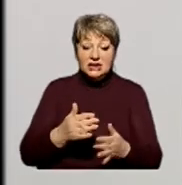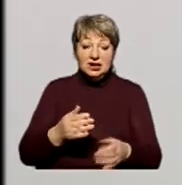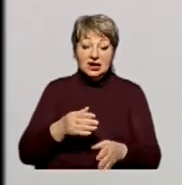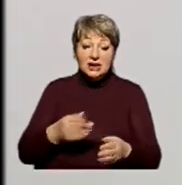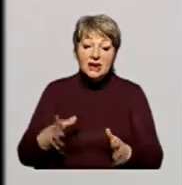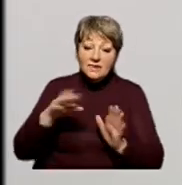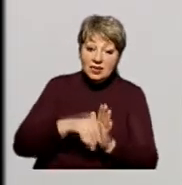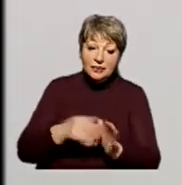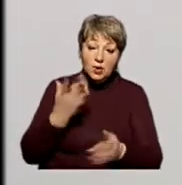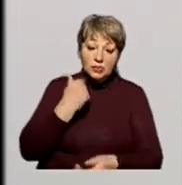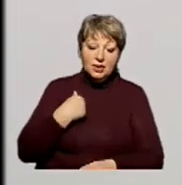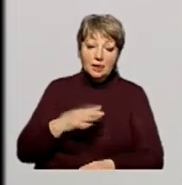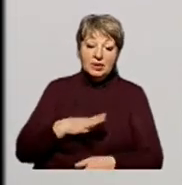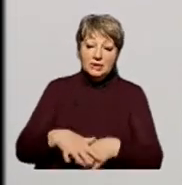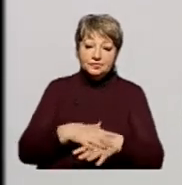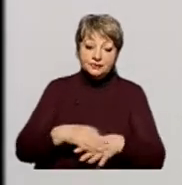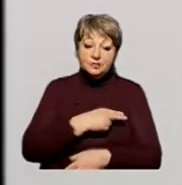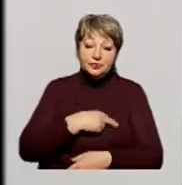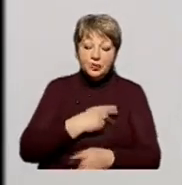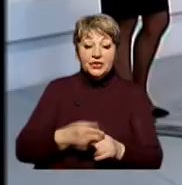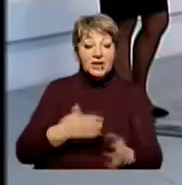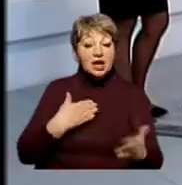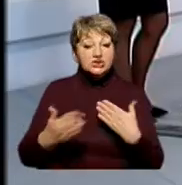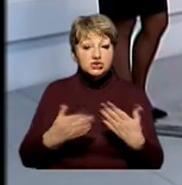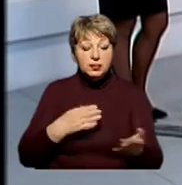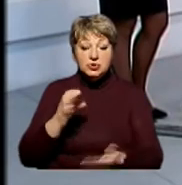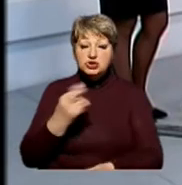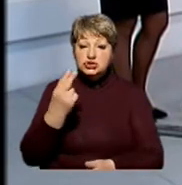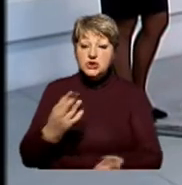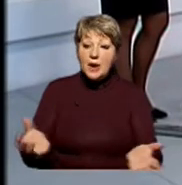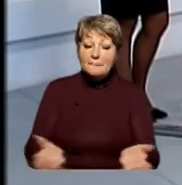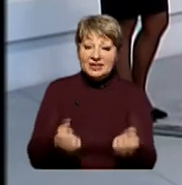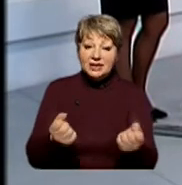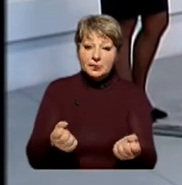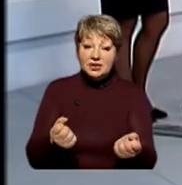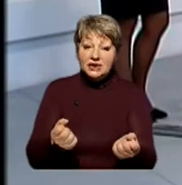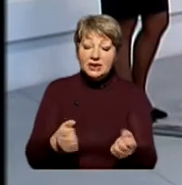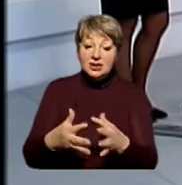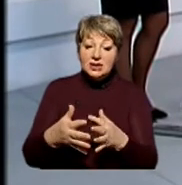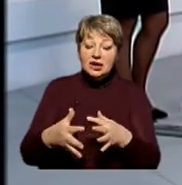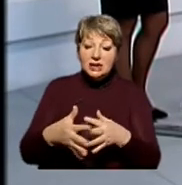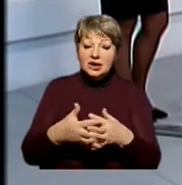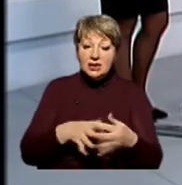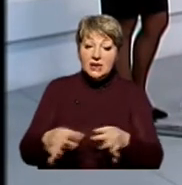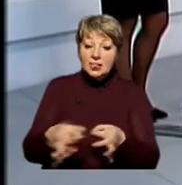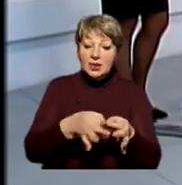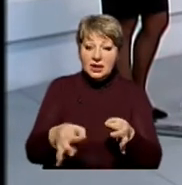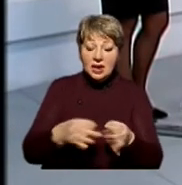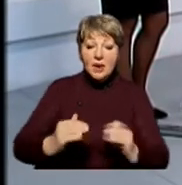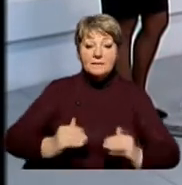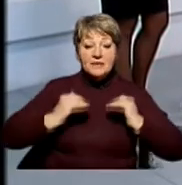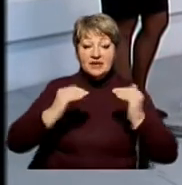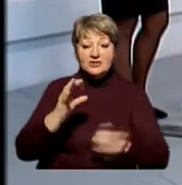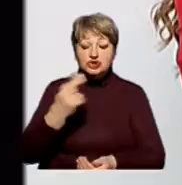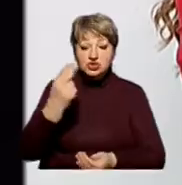зреалізувати, коли я був народним депутатом. Це стосується і соціальної підтримки населення з точки зору підвищення